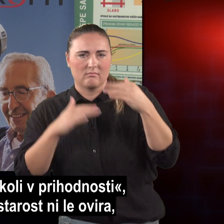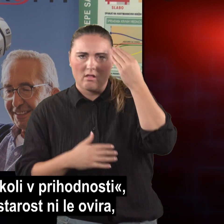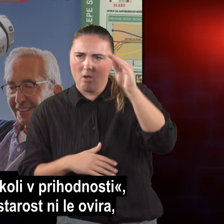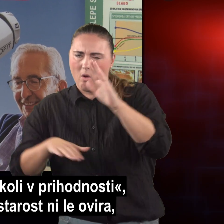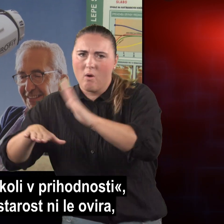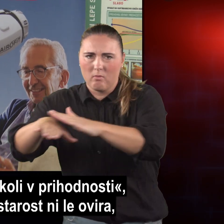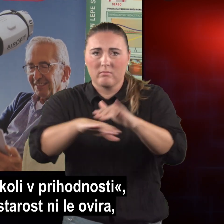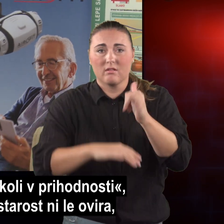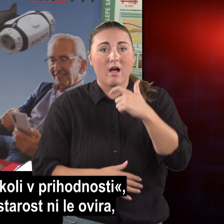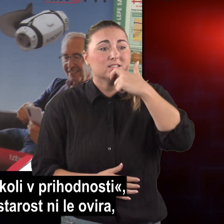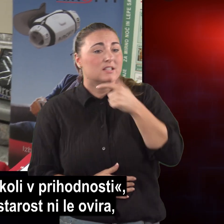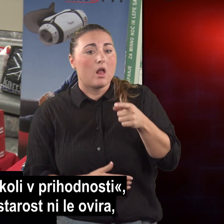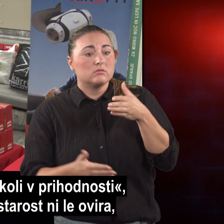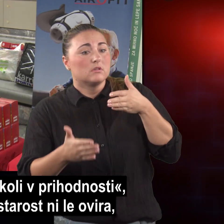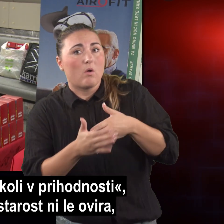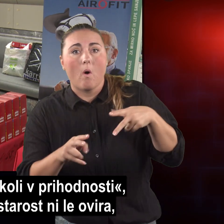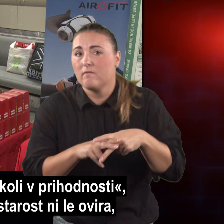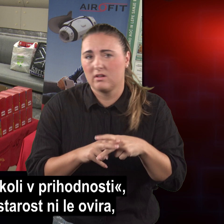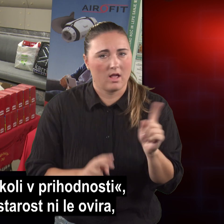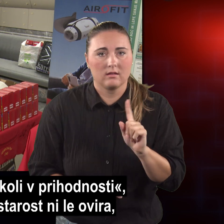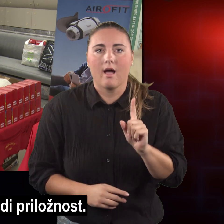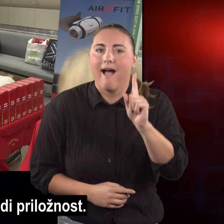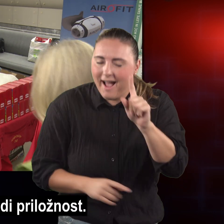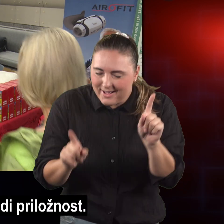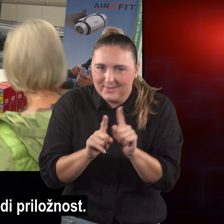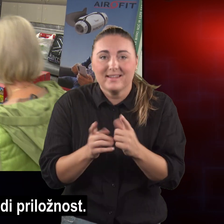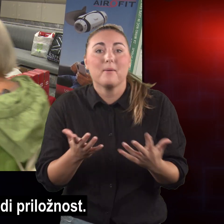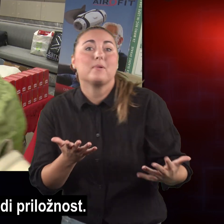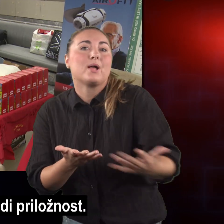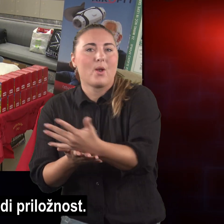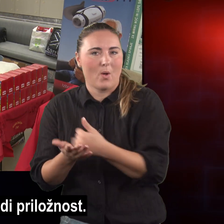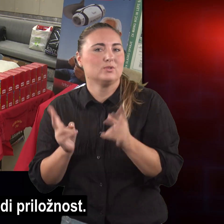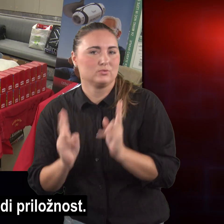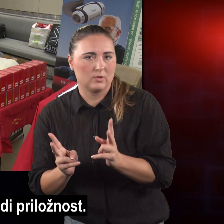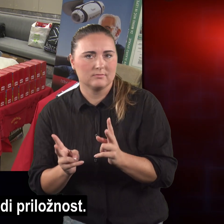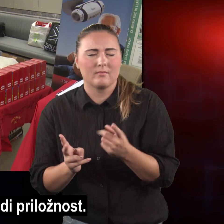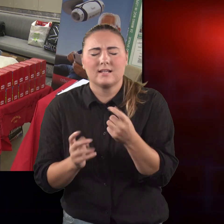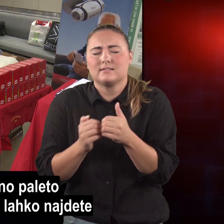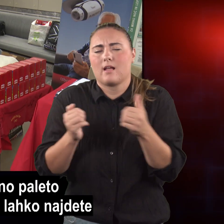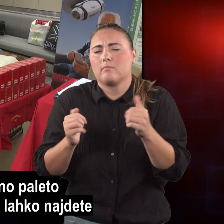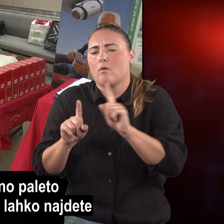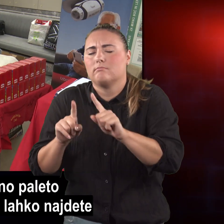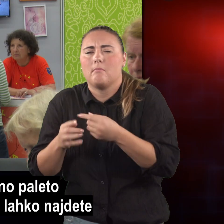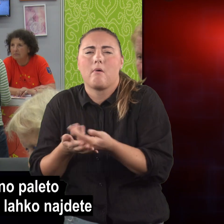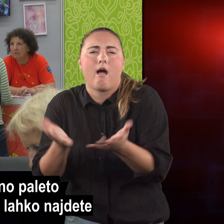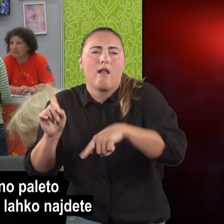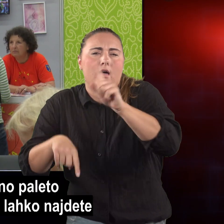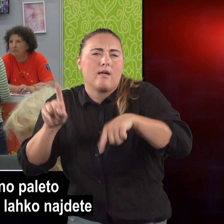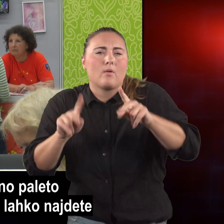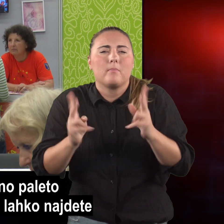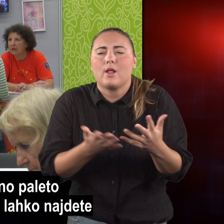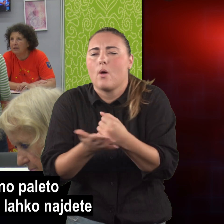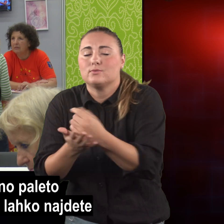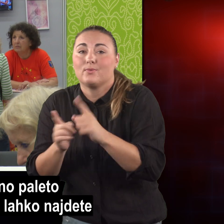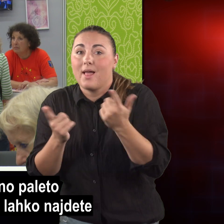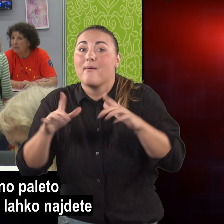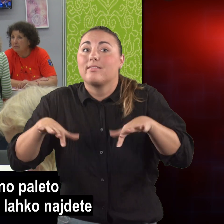Opomnijo, da starost ni leo vera, temveč tudi priložnost. Izjemno paleto priložnosti